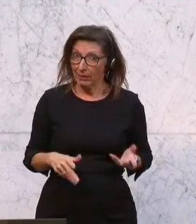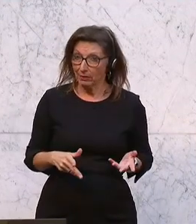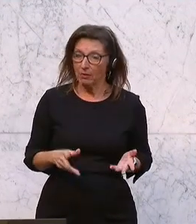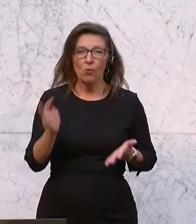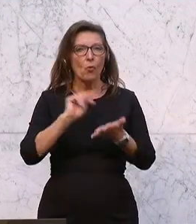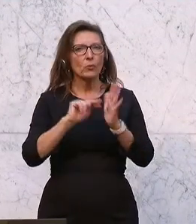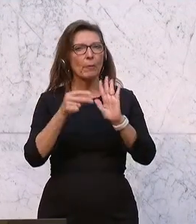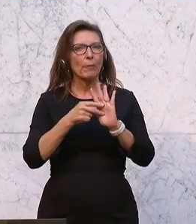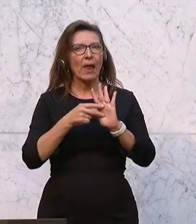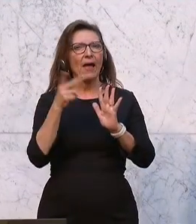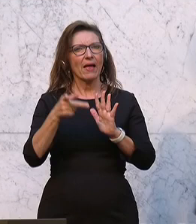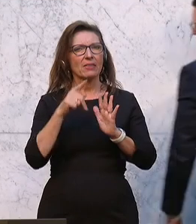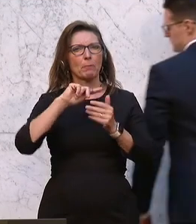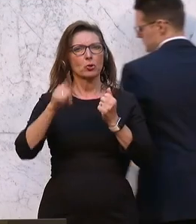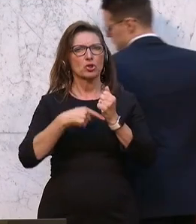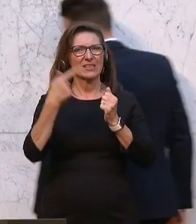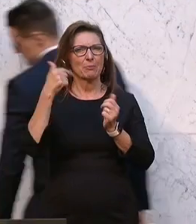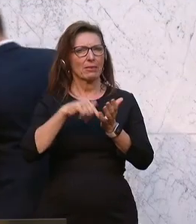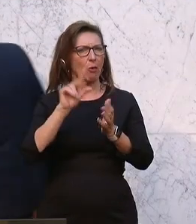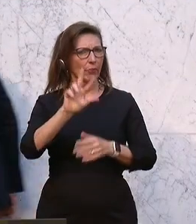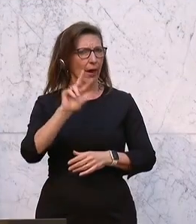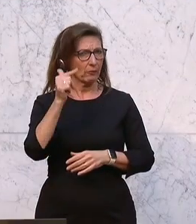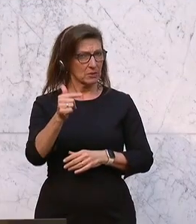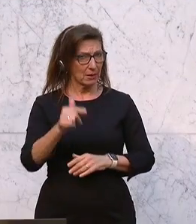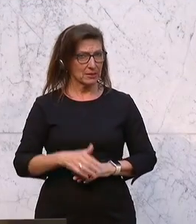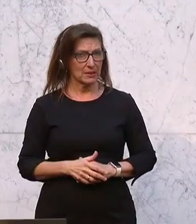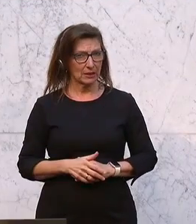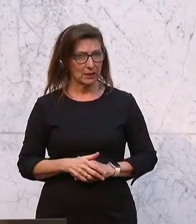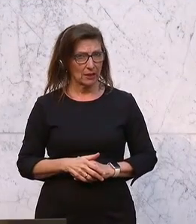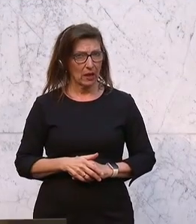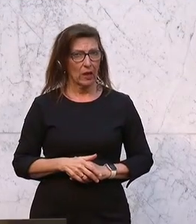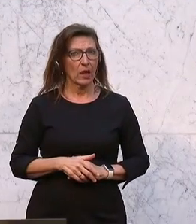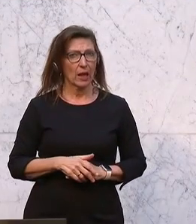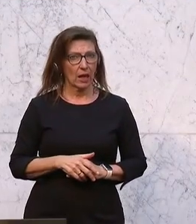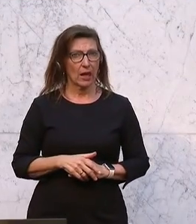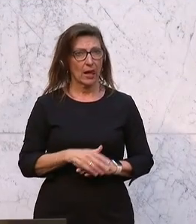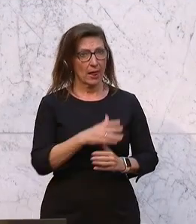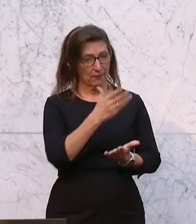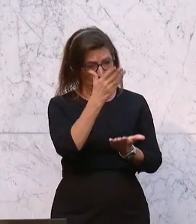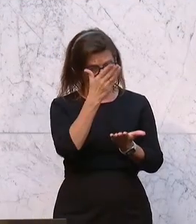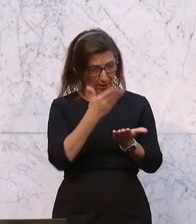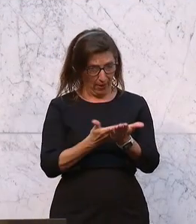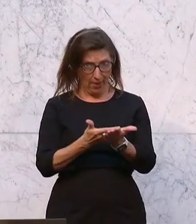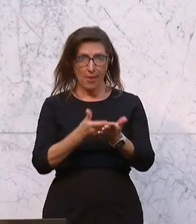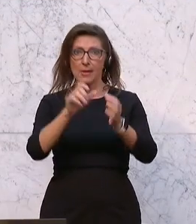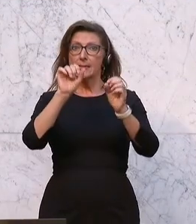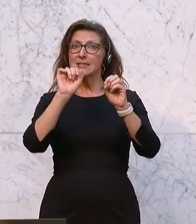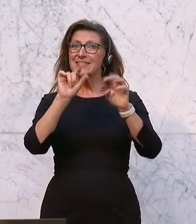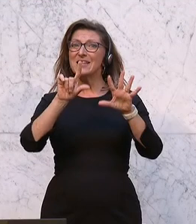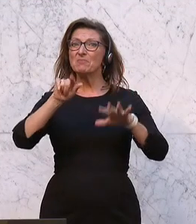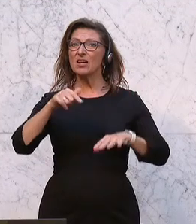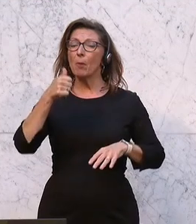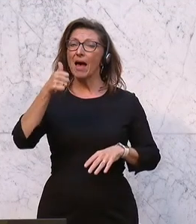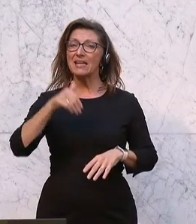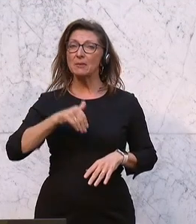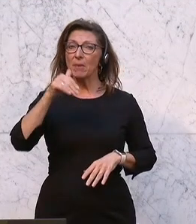Budget 2023 einen Abgang vorgelegt haben von 17,1